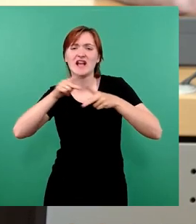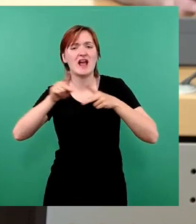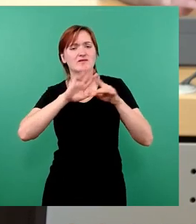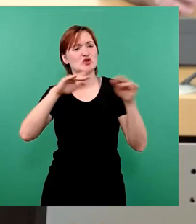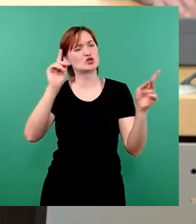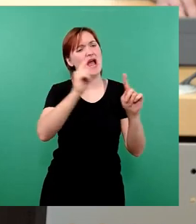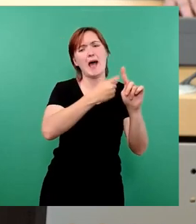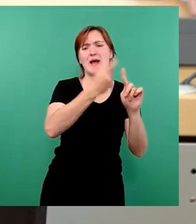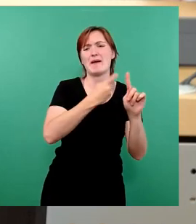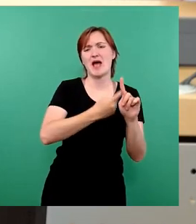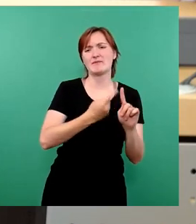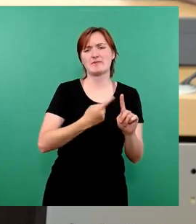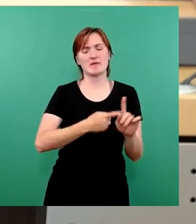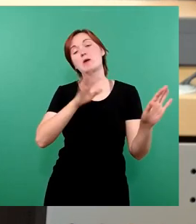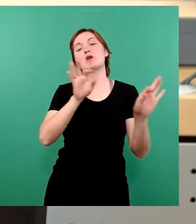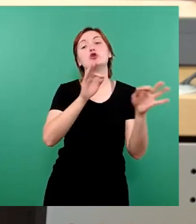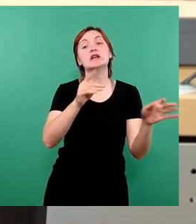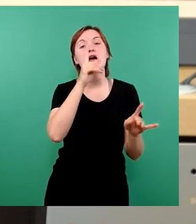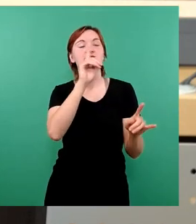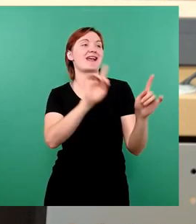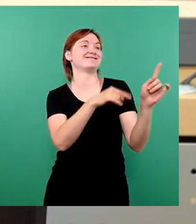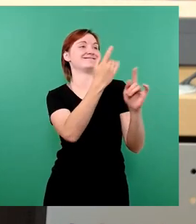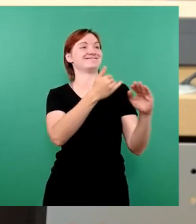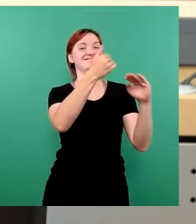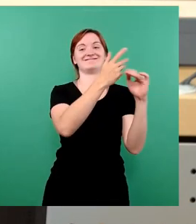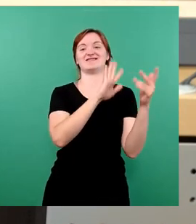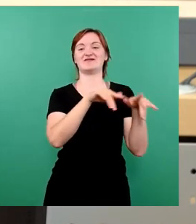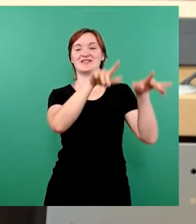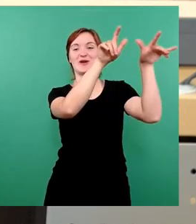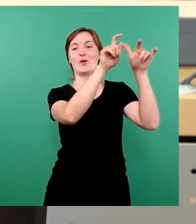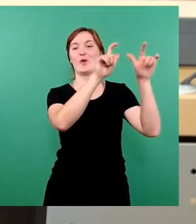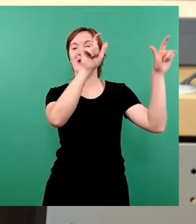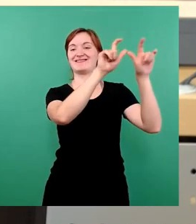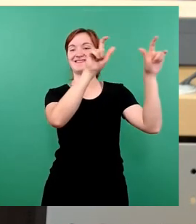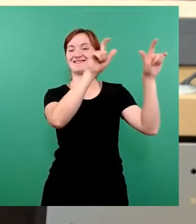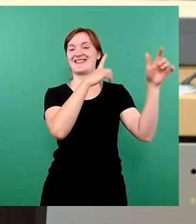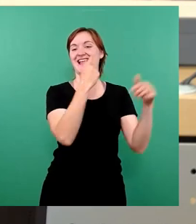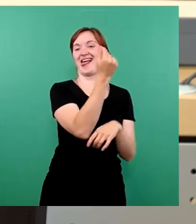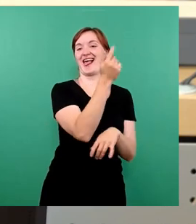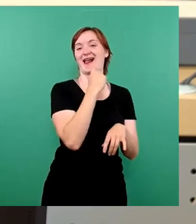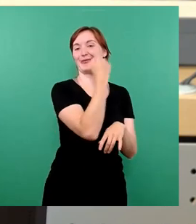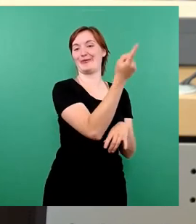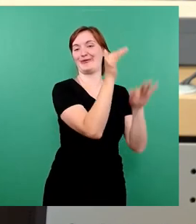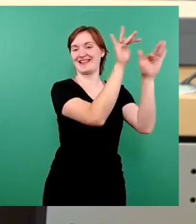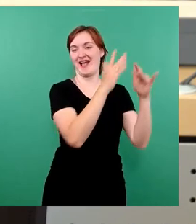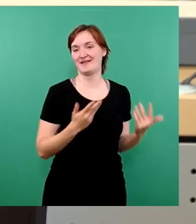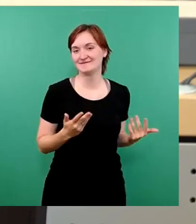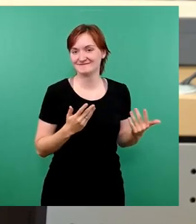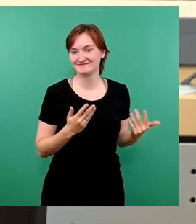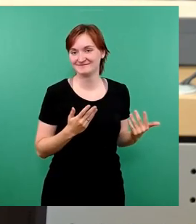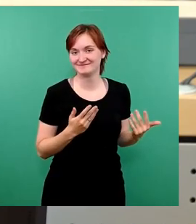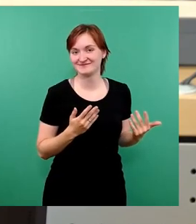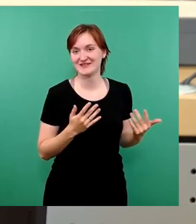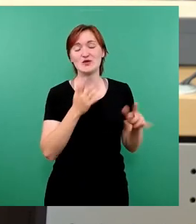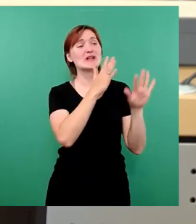nicht aus kommunaler Hand, wenn man zu den oberen 10.000 gehört. Denn dann in der FDP-Welt dieser 10.000